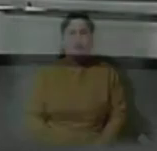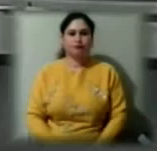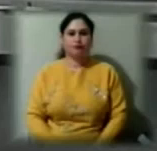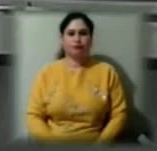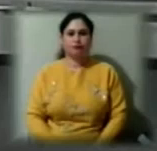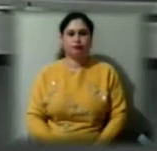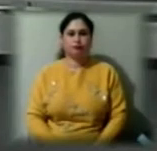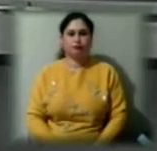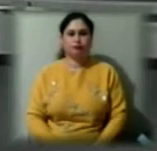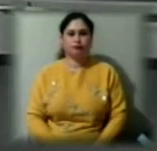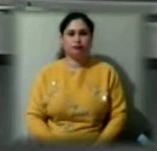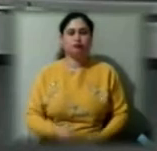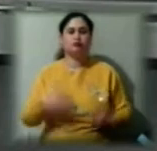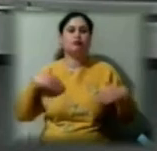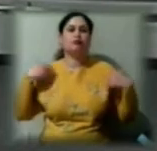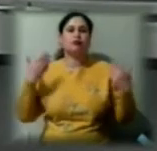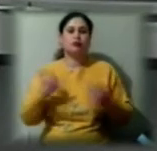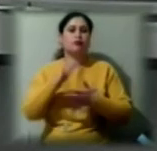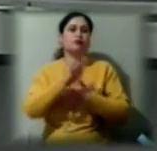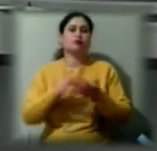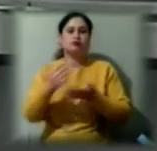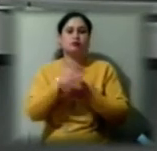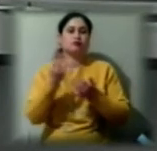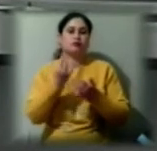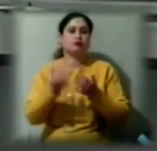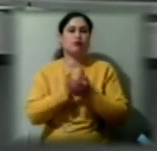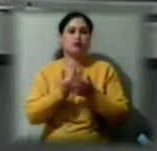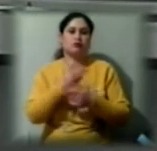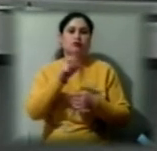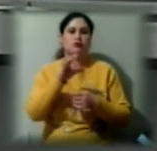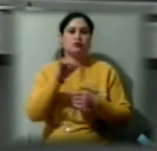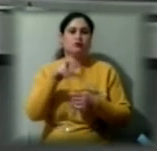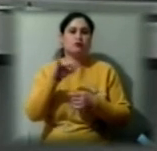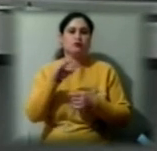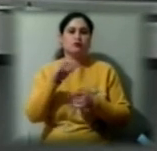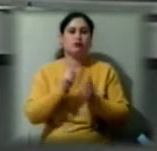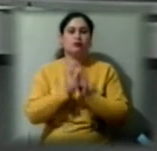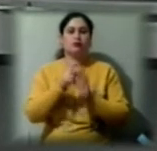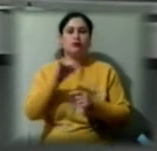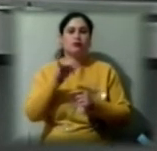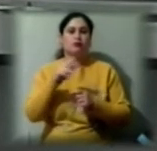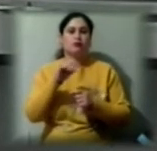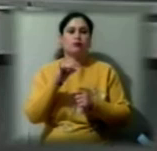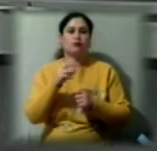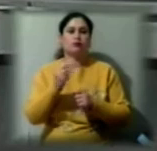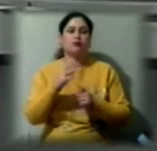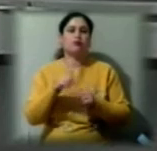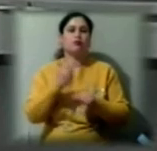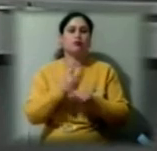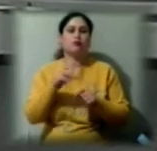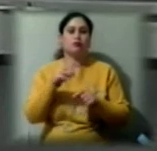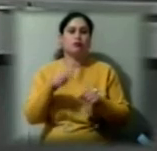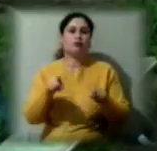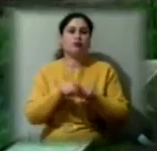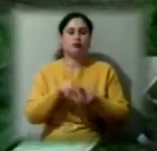Моє вітання, продовжуємо інформаційну добу. У студії Ксенія Сіліна, сурдопереклад Аліна Краєвська і головні теми на цю годину такі.